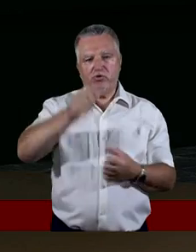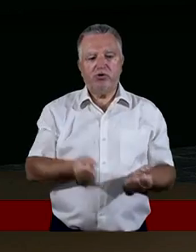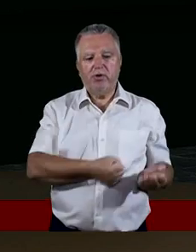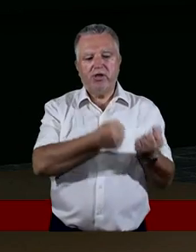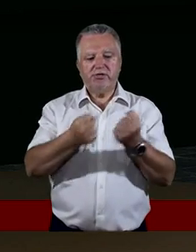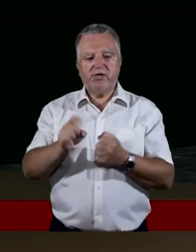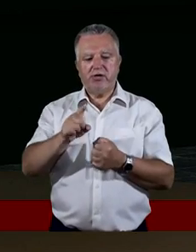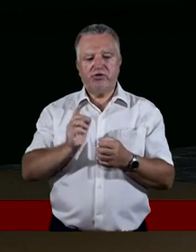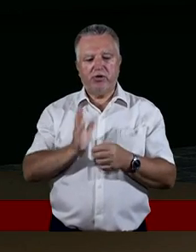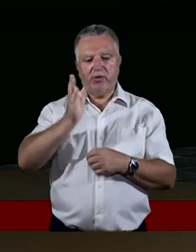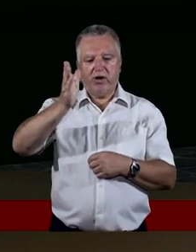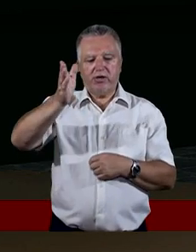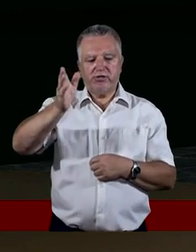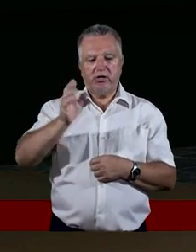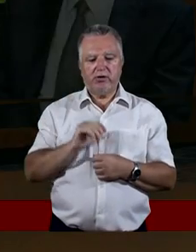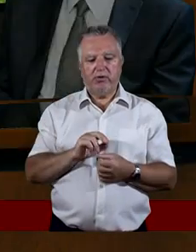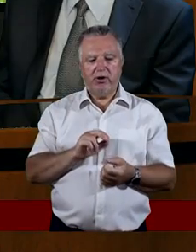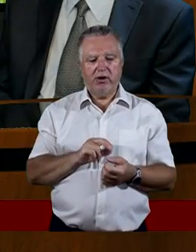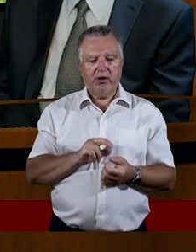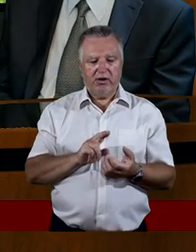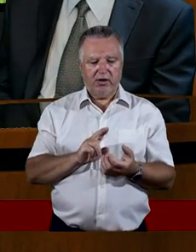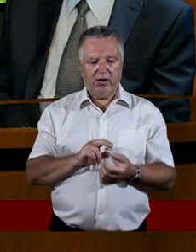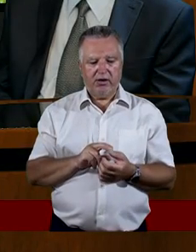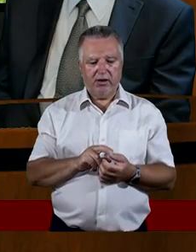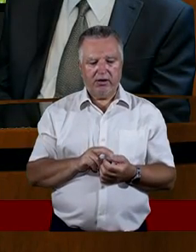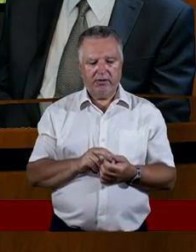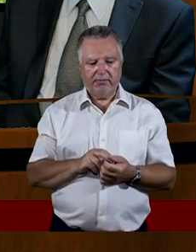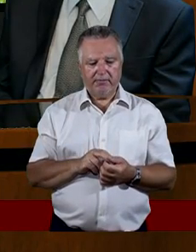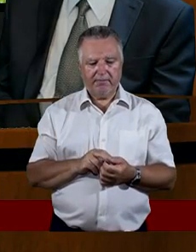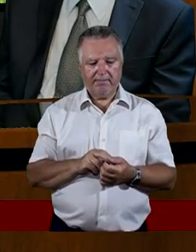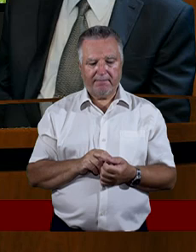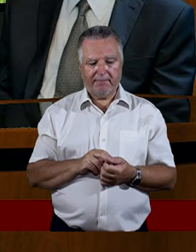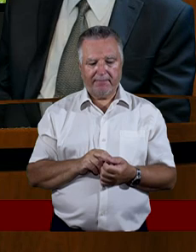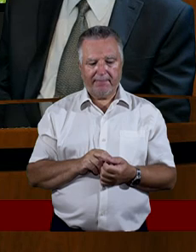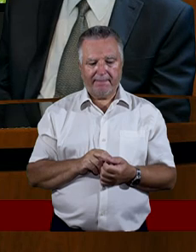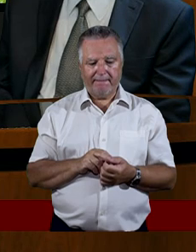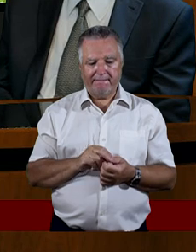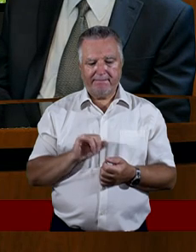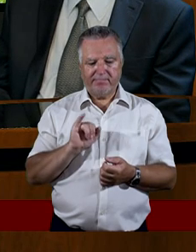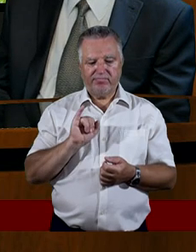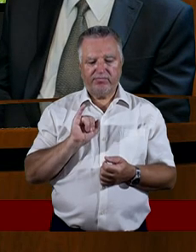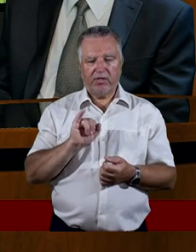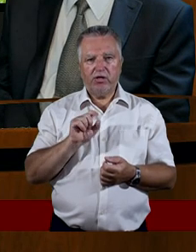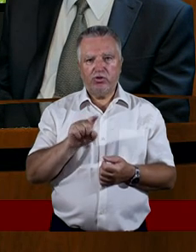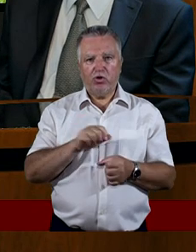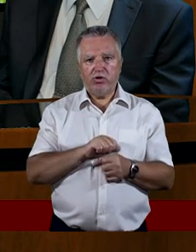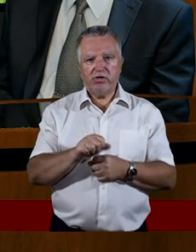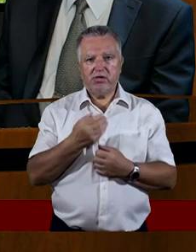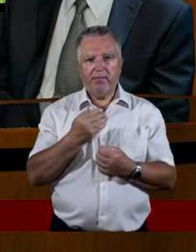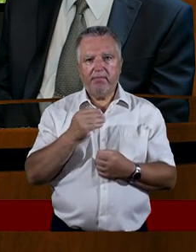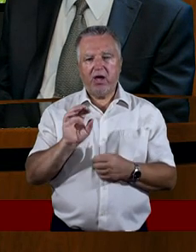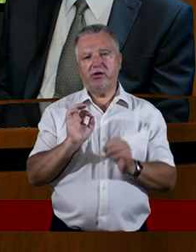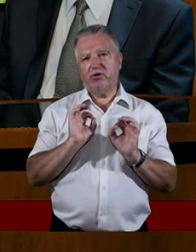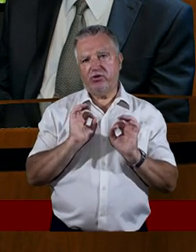zanieść tą nadzieję na to lepsze jutro w cudzysłowiu. I to też jest bardzo